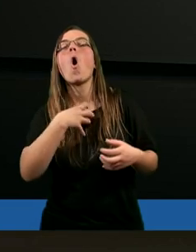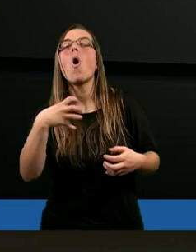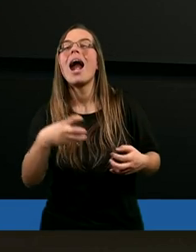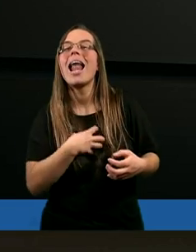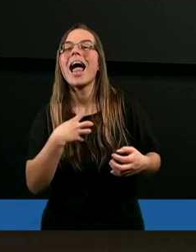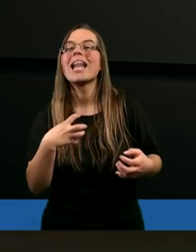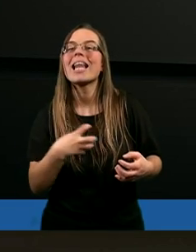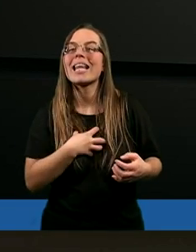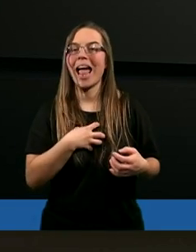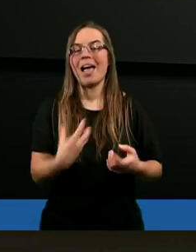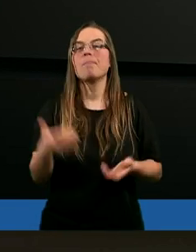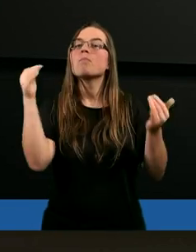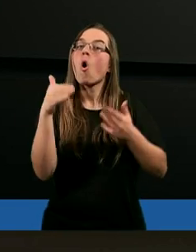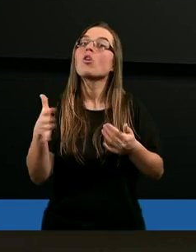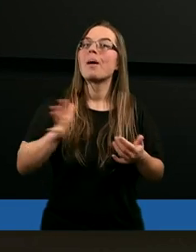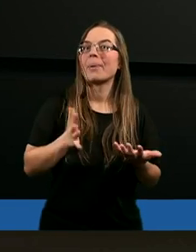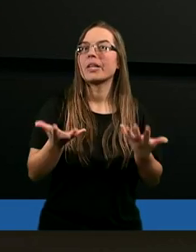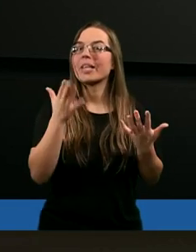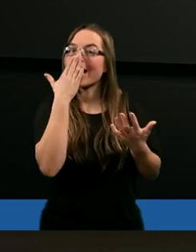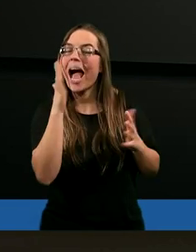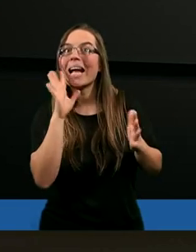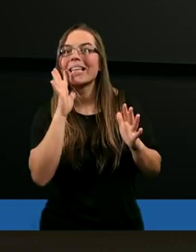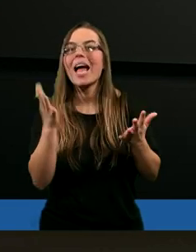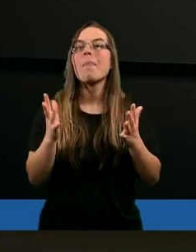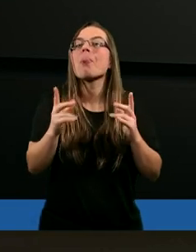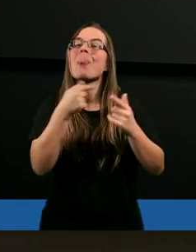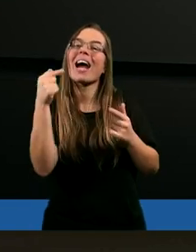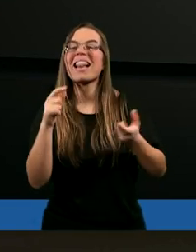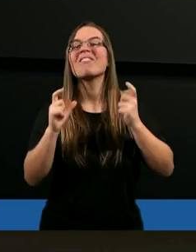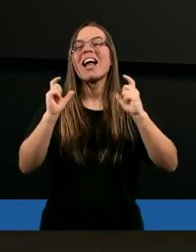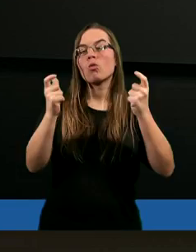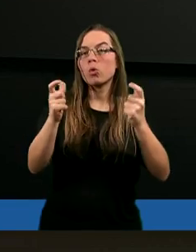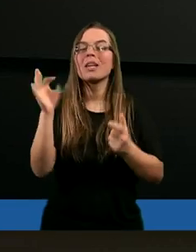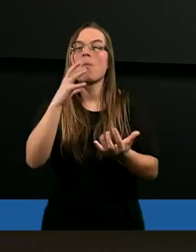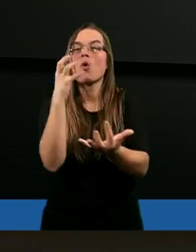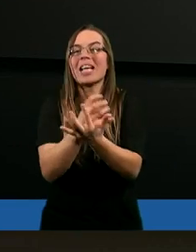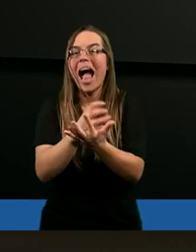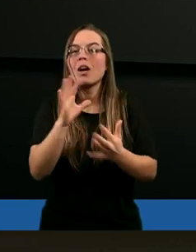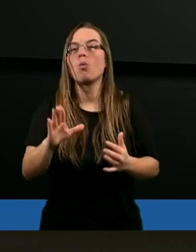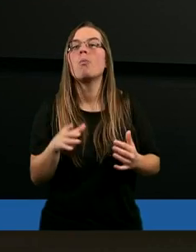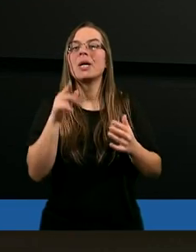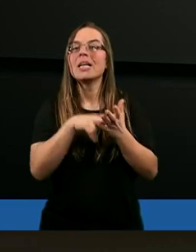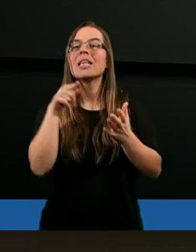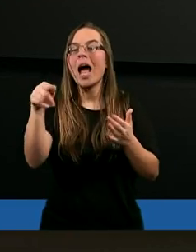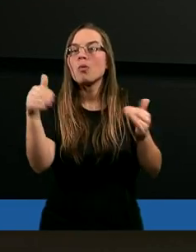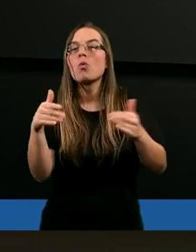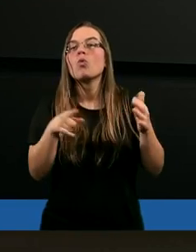i może mieć takie negatywne skutki, bo Jakub na tą nogę utykał do końca